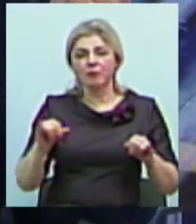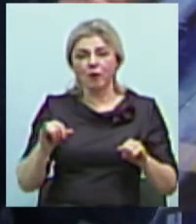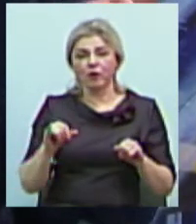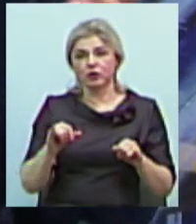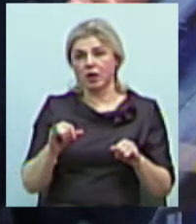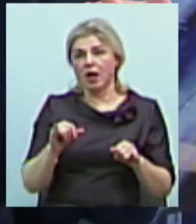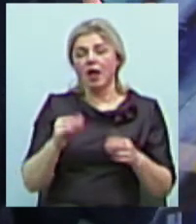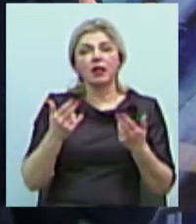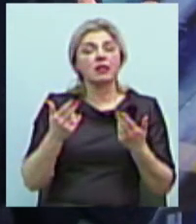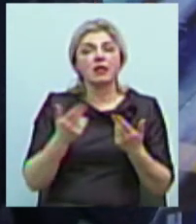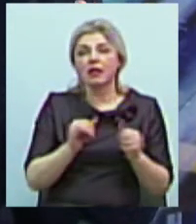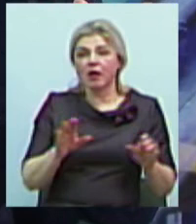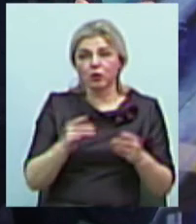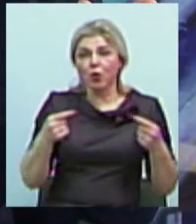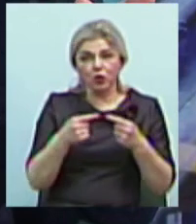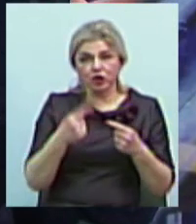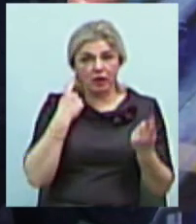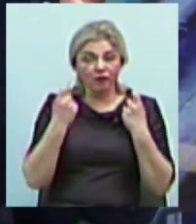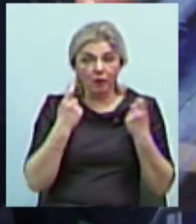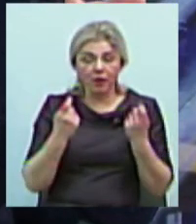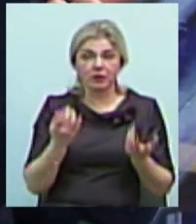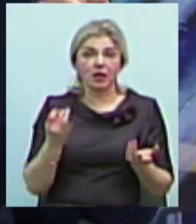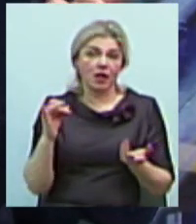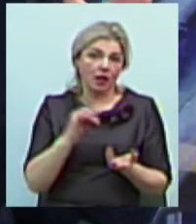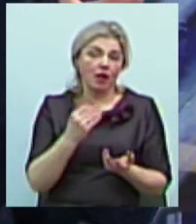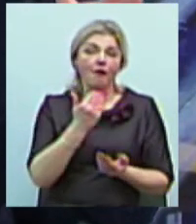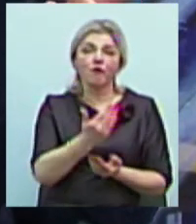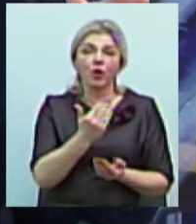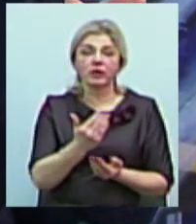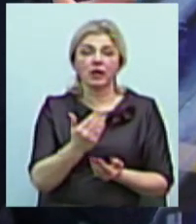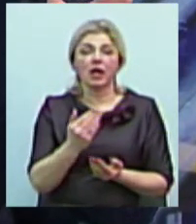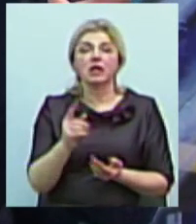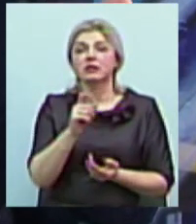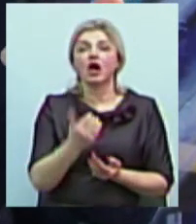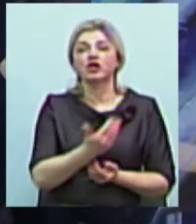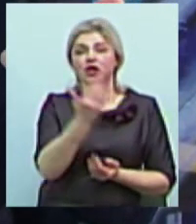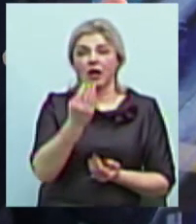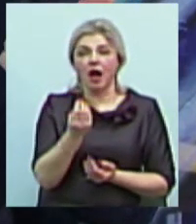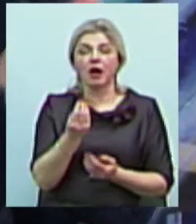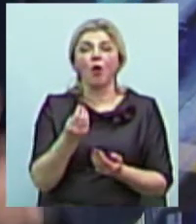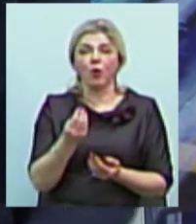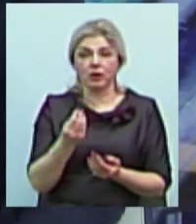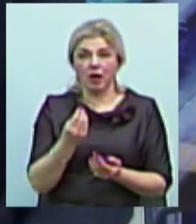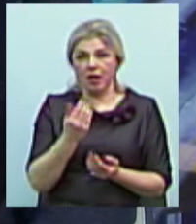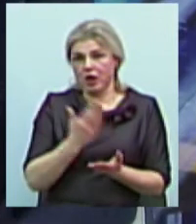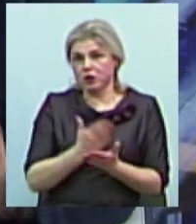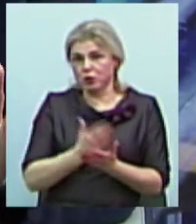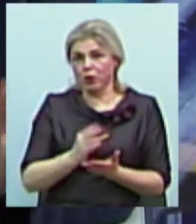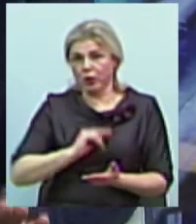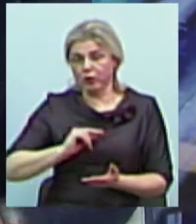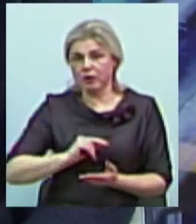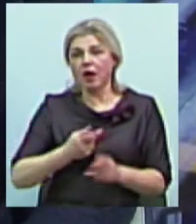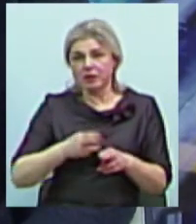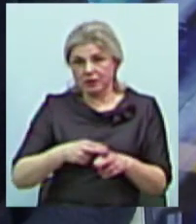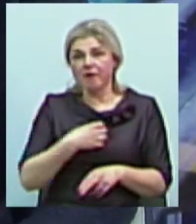і, мабуть-то, вони, за чий рахунок вони взагалі існують. Тобто це теж дуже важливо, бо це